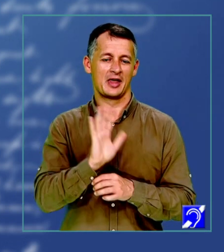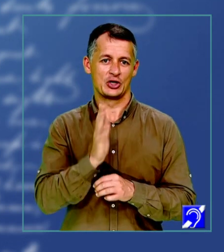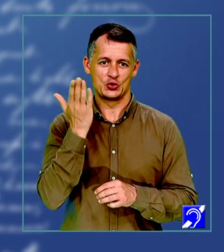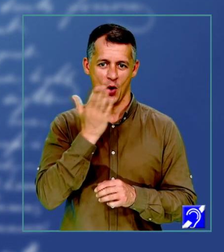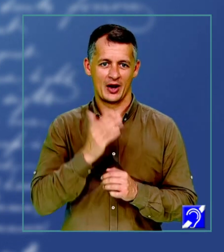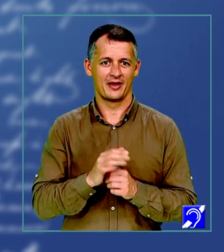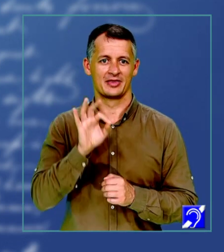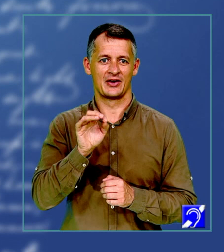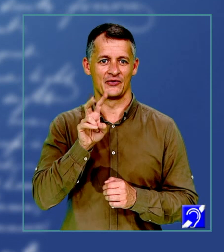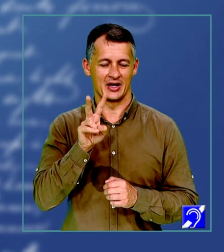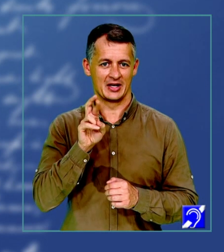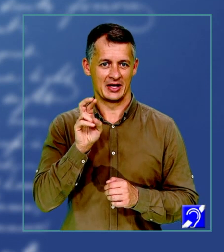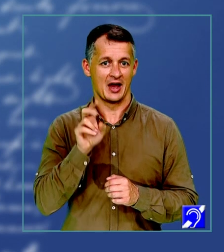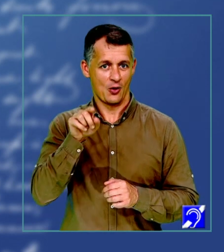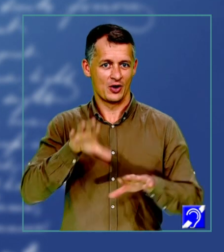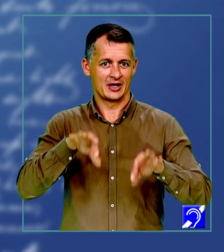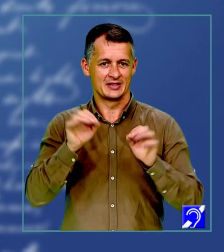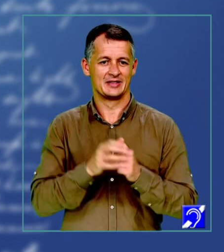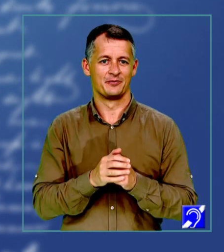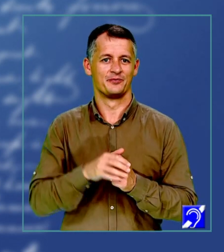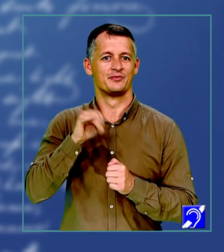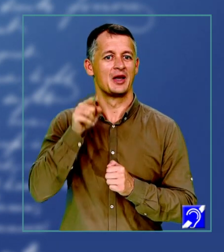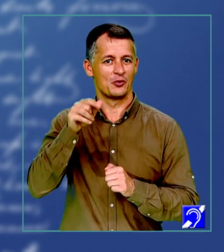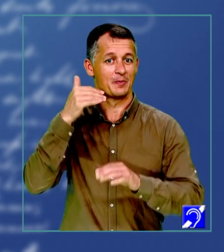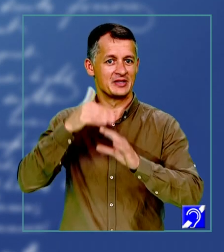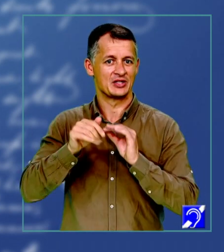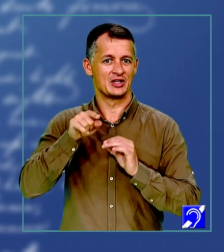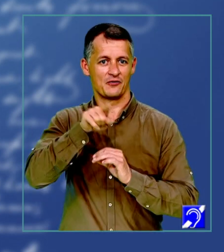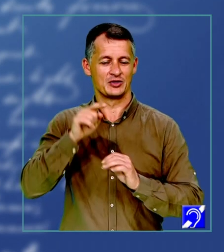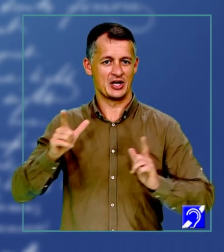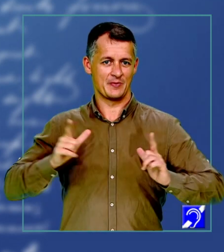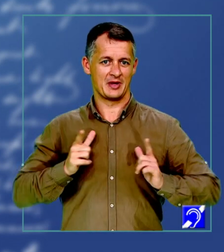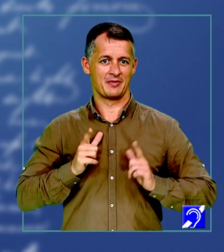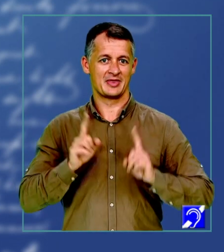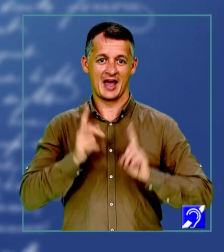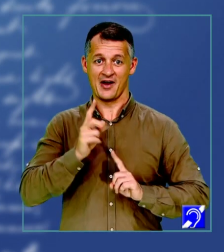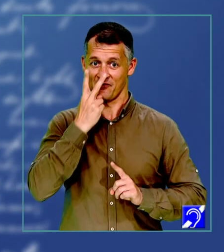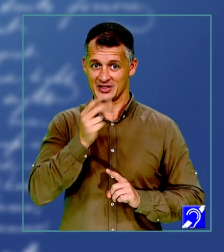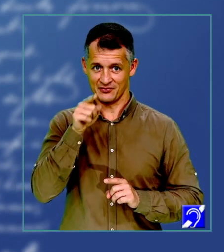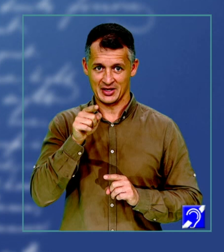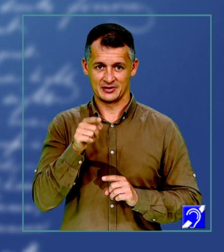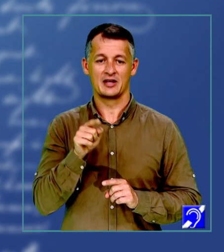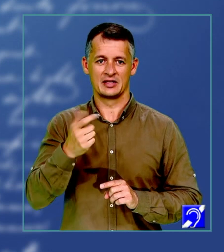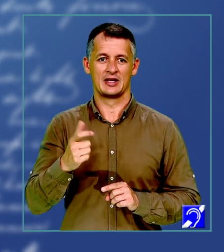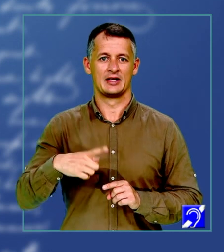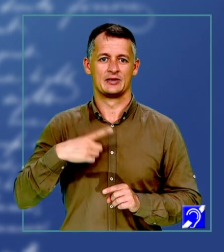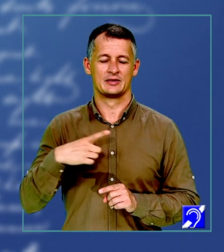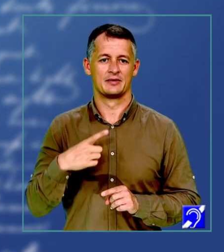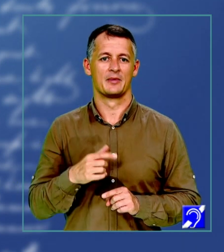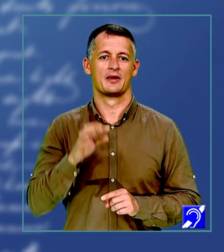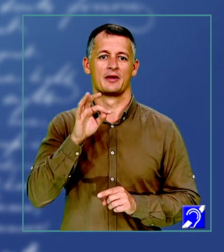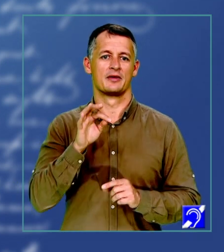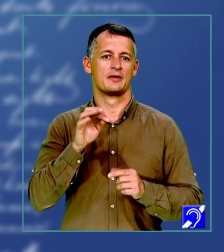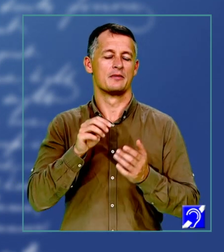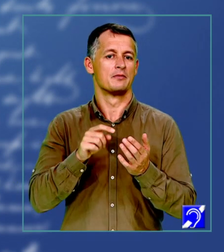temele propuse. Tot acolo așteptăm și mesajele voastre. Dacă vreți să revedeți lecțiile, acestea sunt disponibile pe site-ul TVR Plus